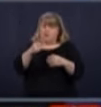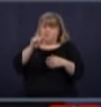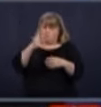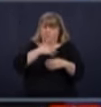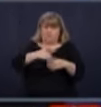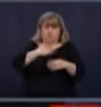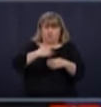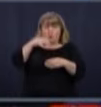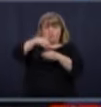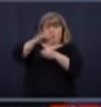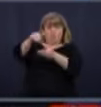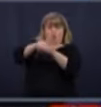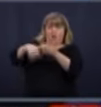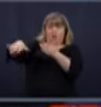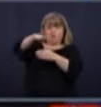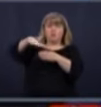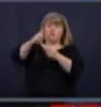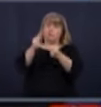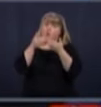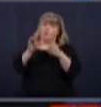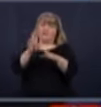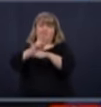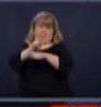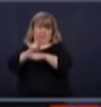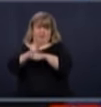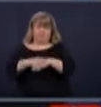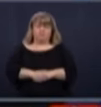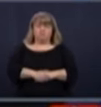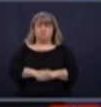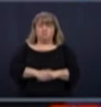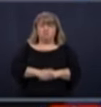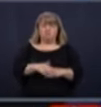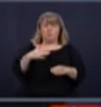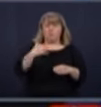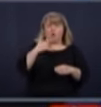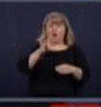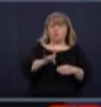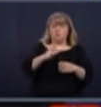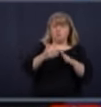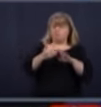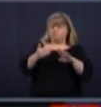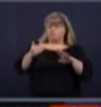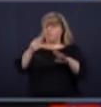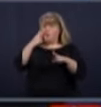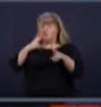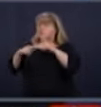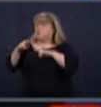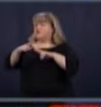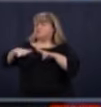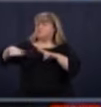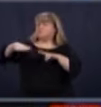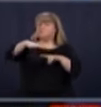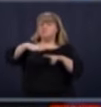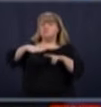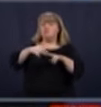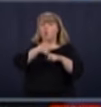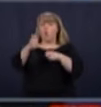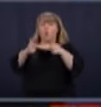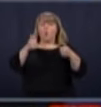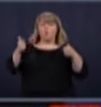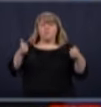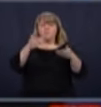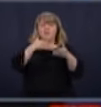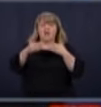de Montréal. Ça s'est bien passé, l'ouverture des services de garde dans les